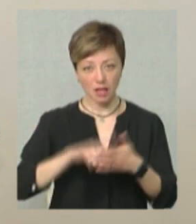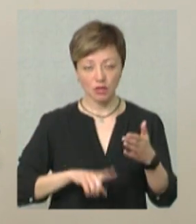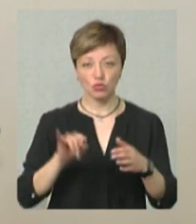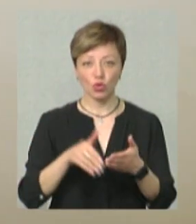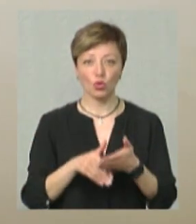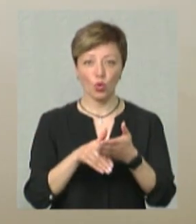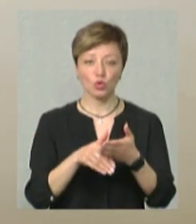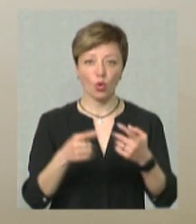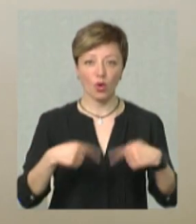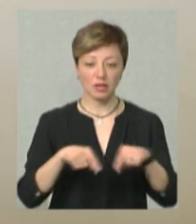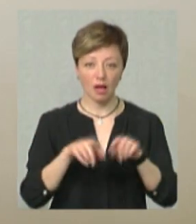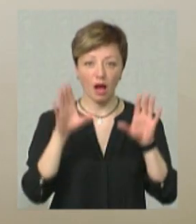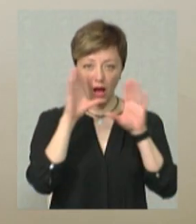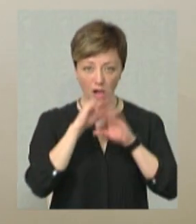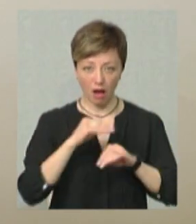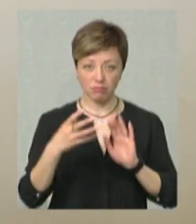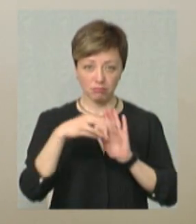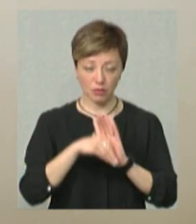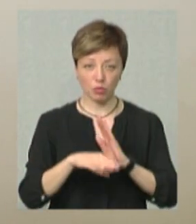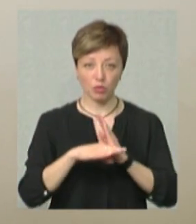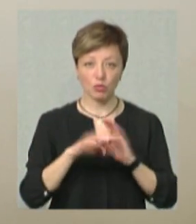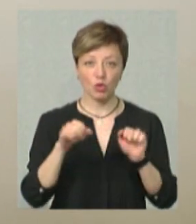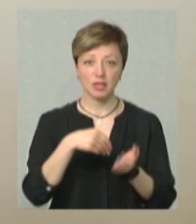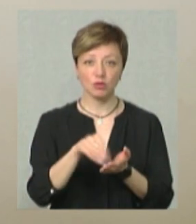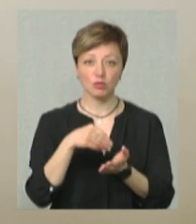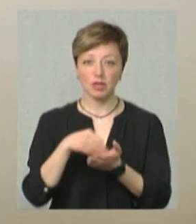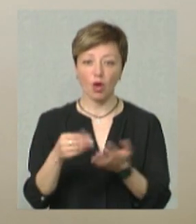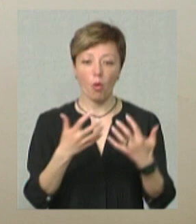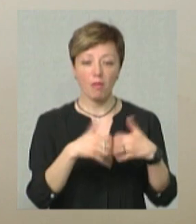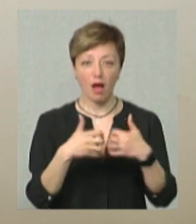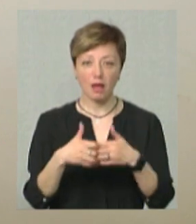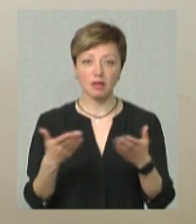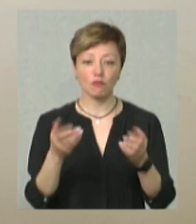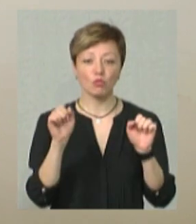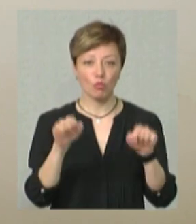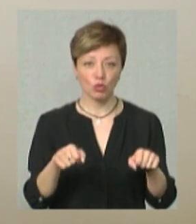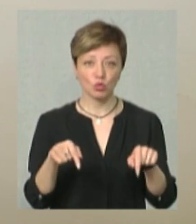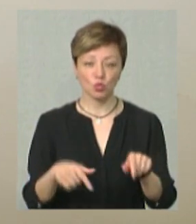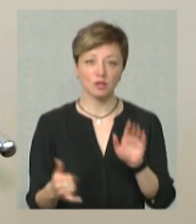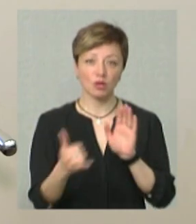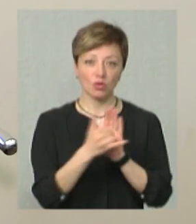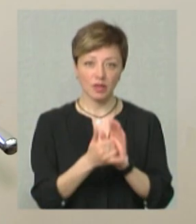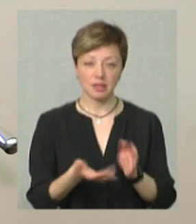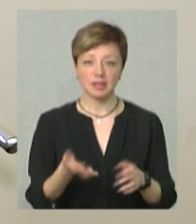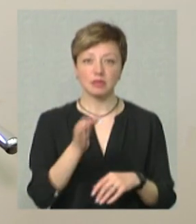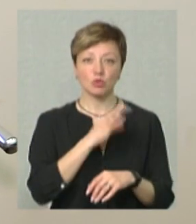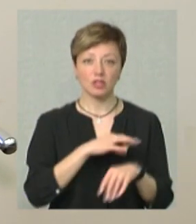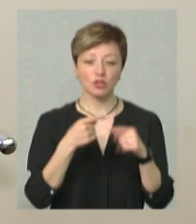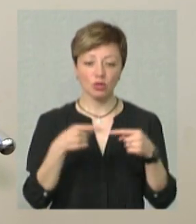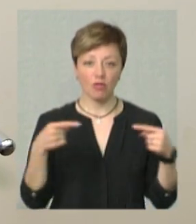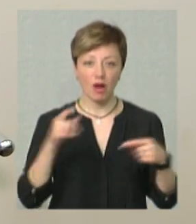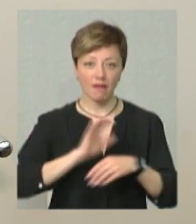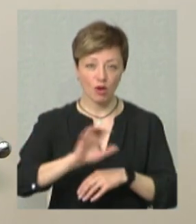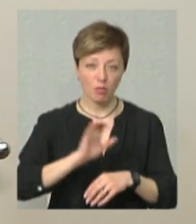організації зможуть нам допомогти, щоби могли закупити те обладнання, які вони можуть тут встановити, споживчі товари